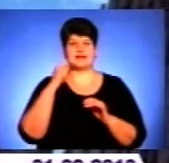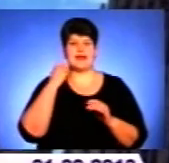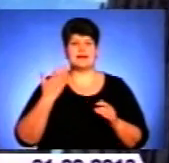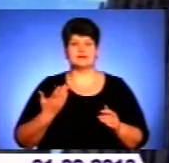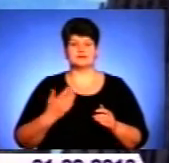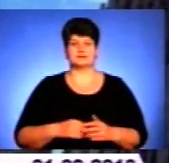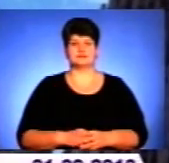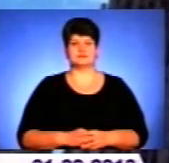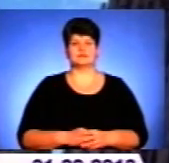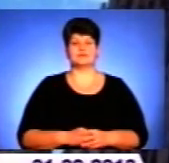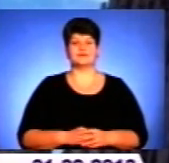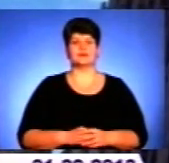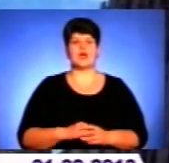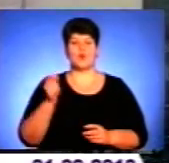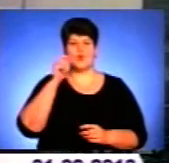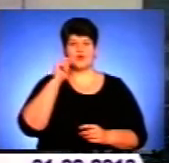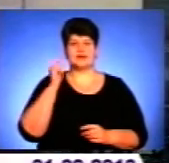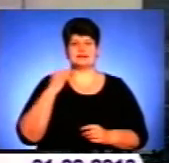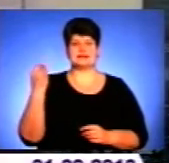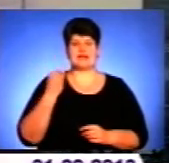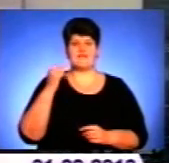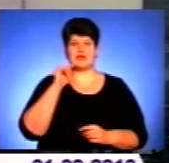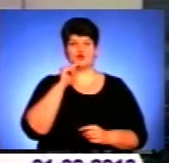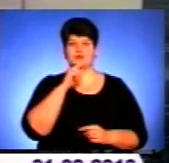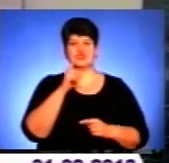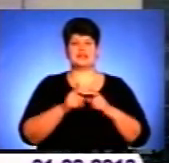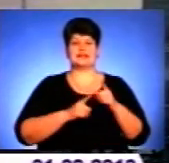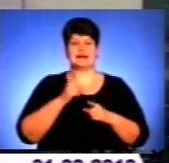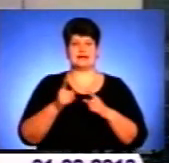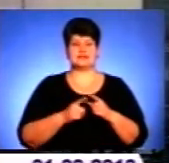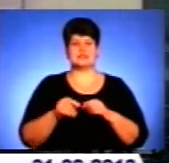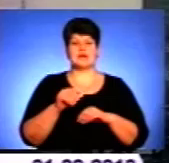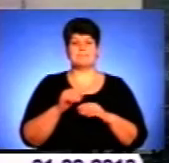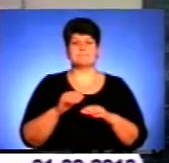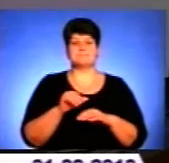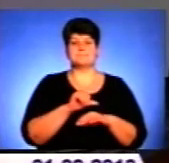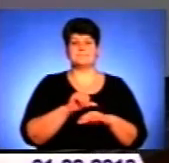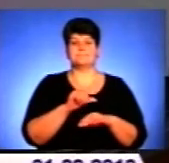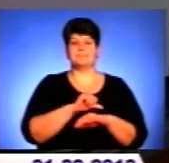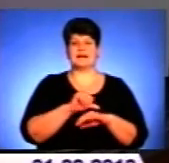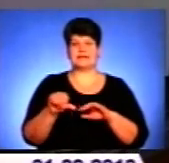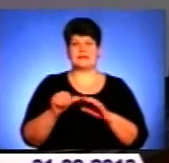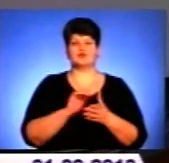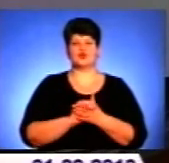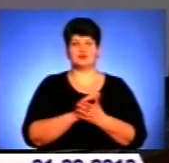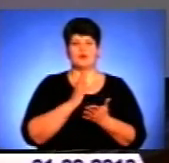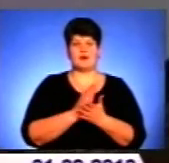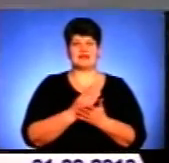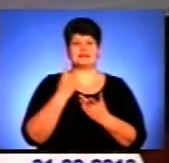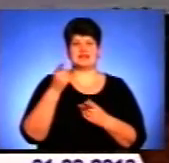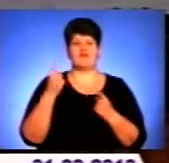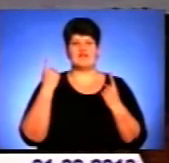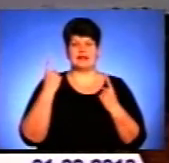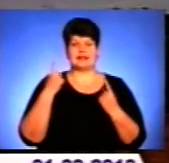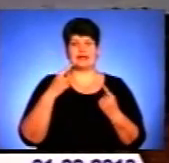Україна, за словами Януковича, зацікавлена в економічній інтеграції з Митним Союзом, адже має з ним чималий товарообіг 63